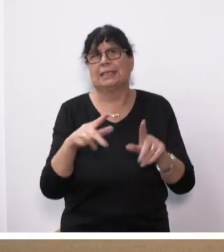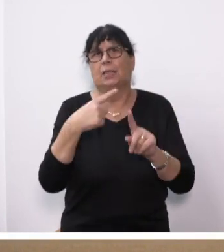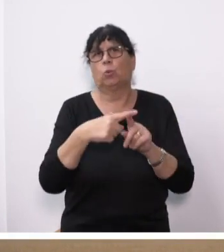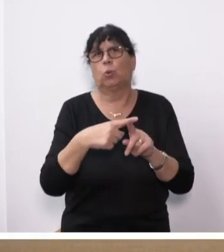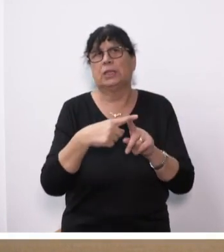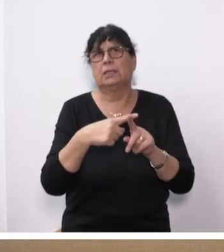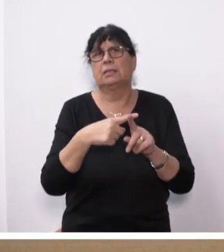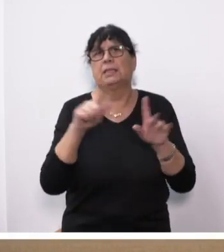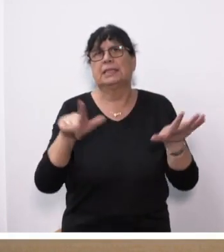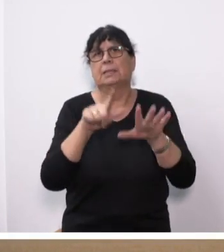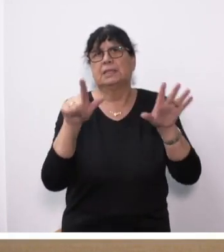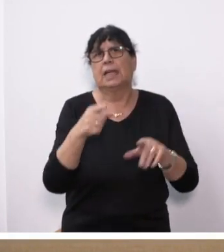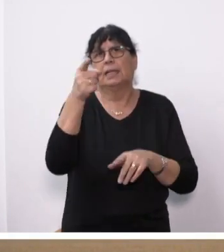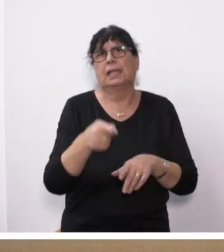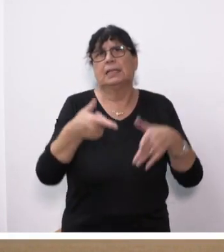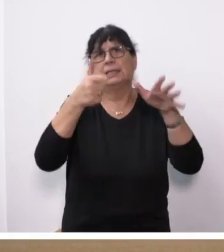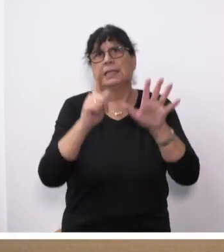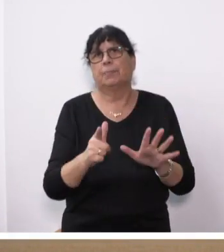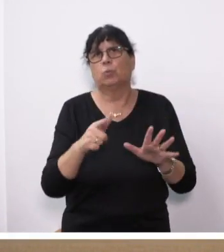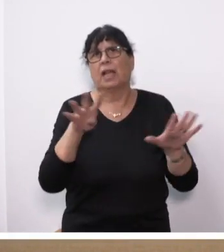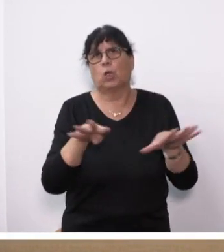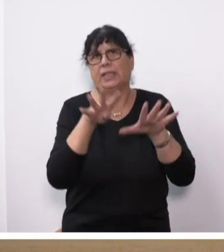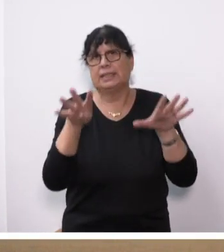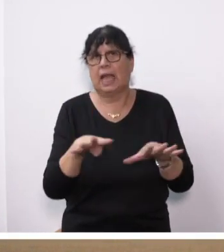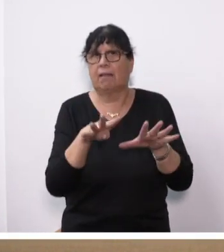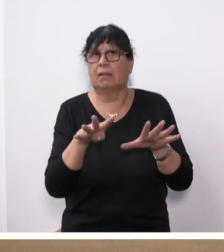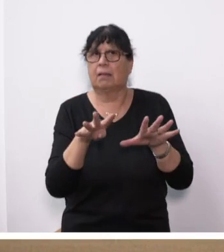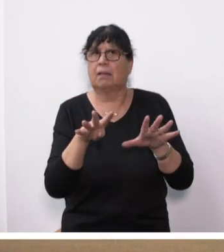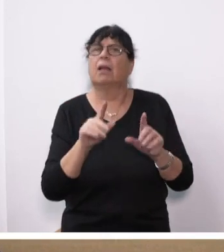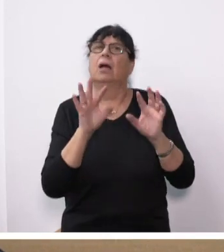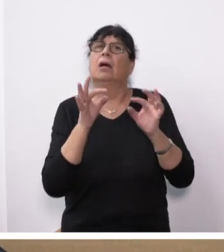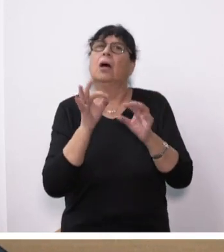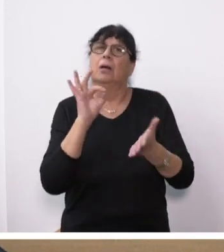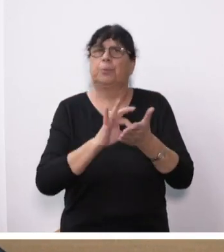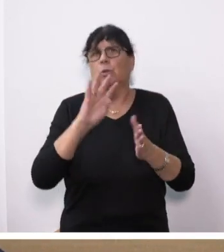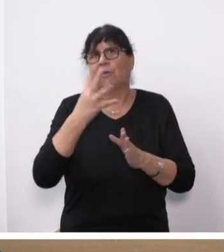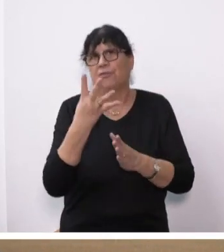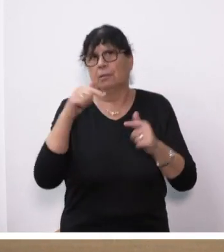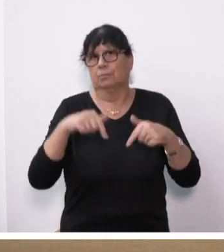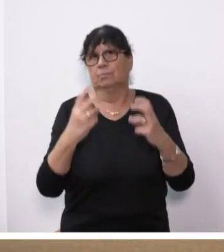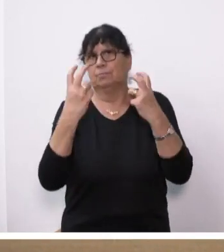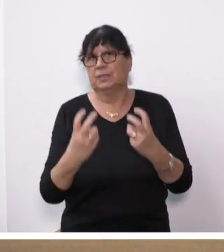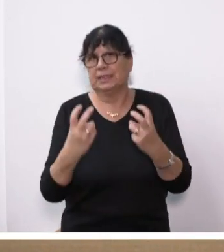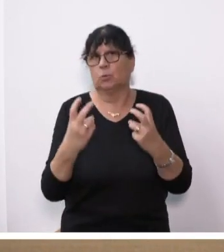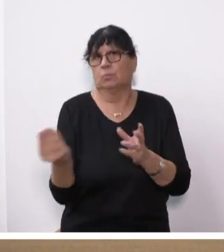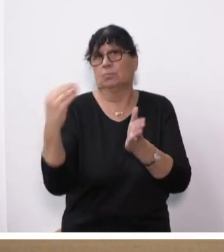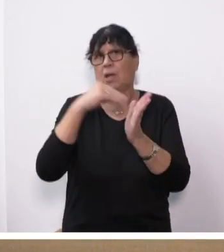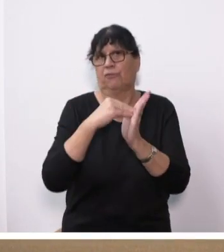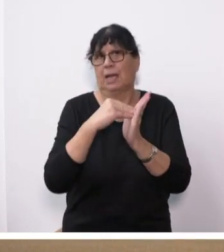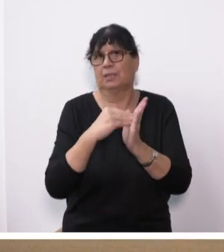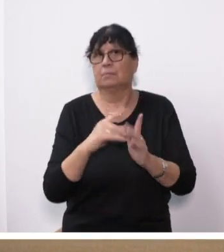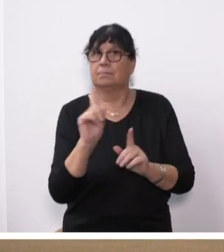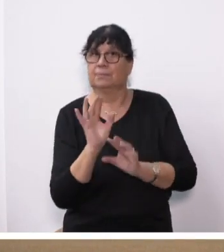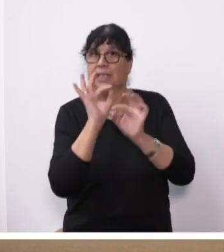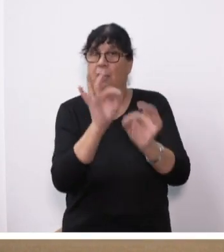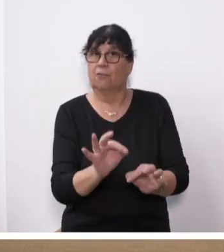17-719 zu Tagesordnungspunkt 4 der heutigen Sitzung aufzunehmen. Wer dafür